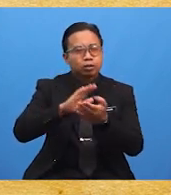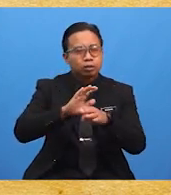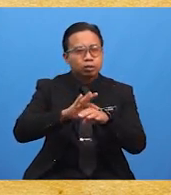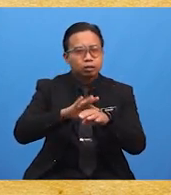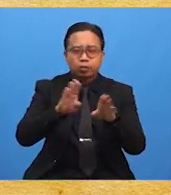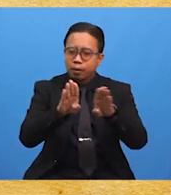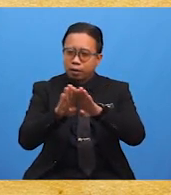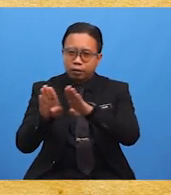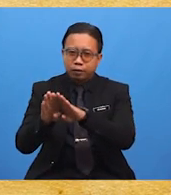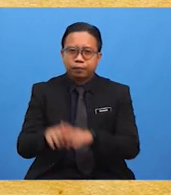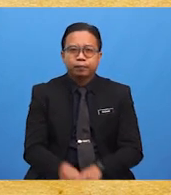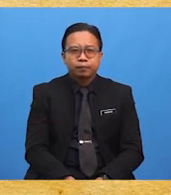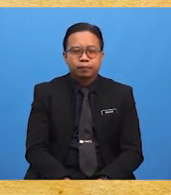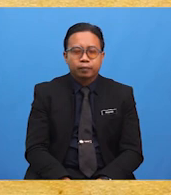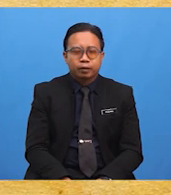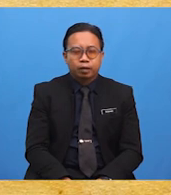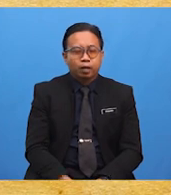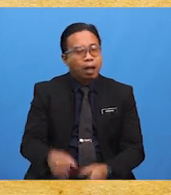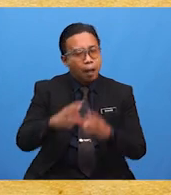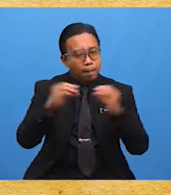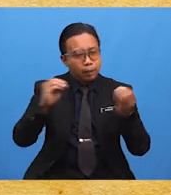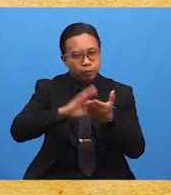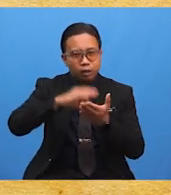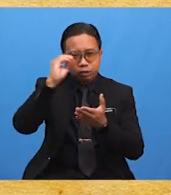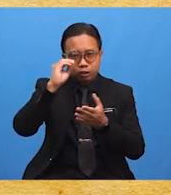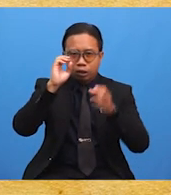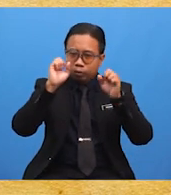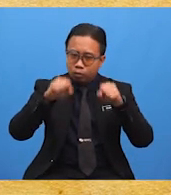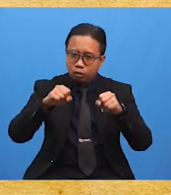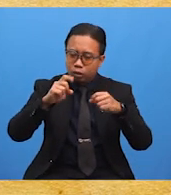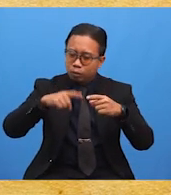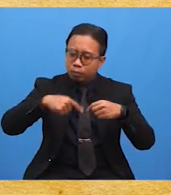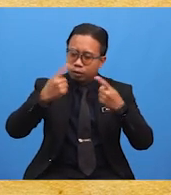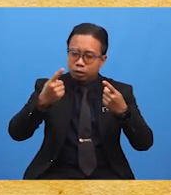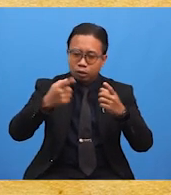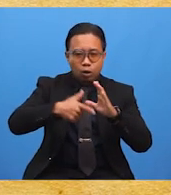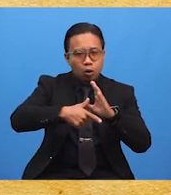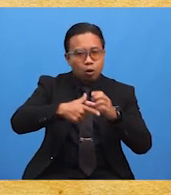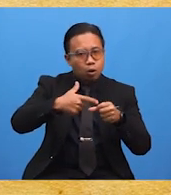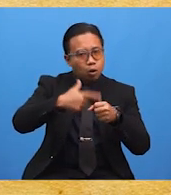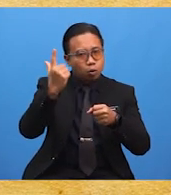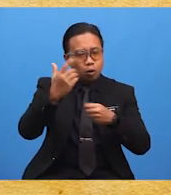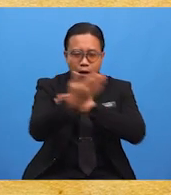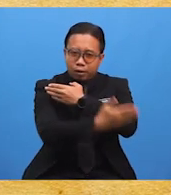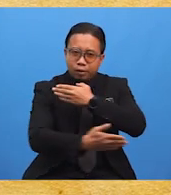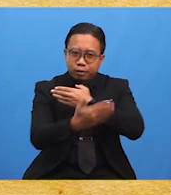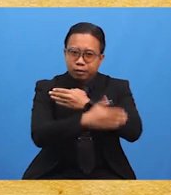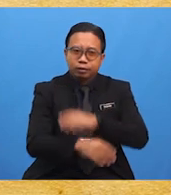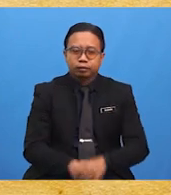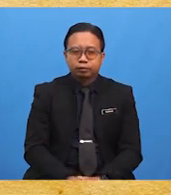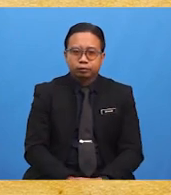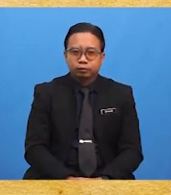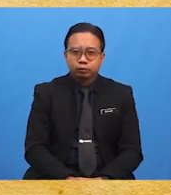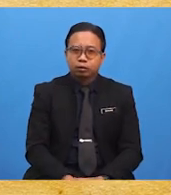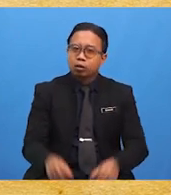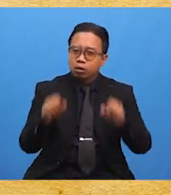Lulusan sekolah Inggeris berpeluang melanjutkan pelajaran ke luar negeri. Mereka juga berpeluang